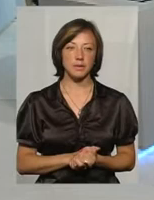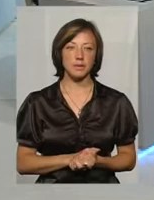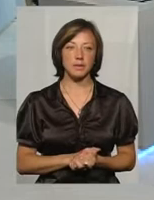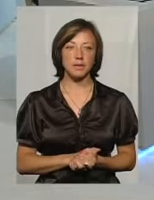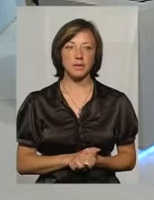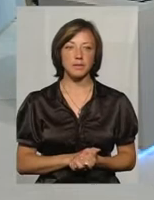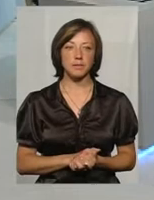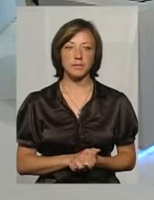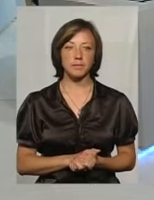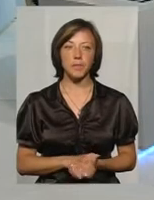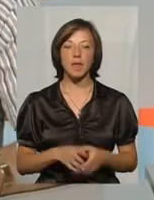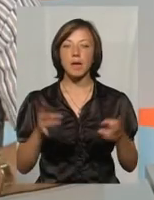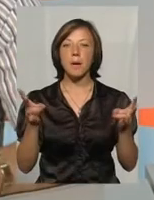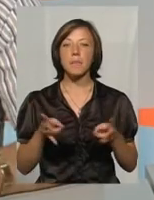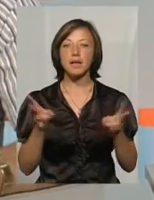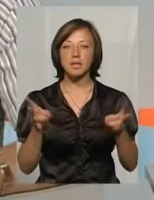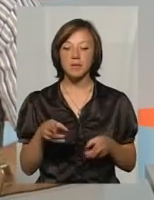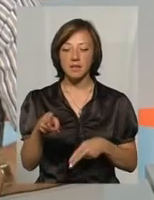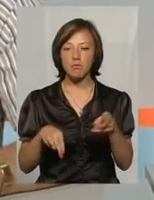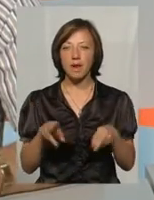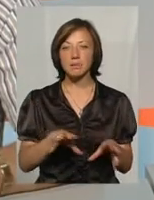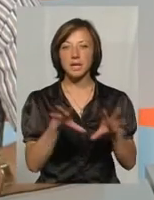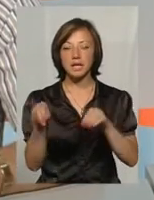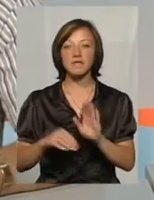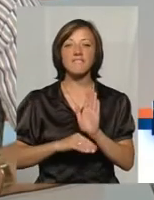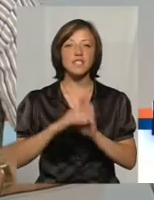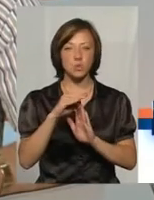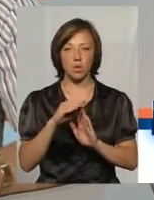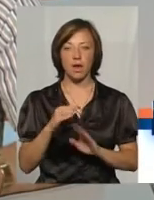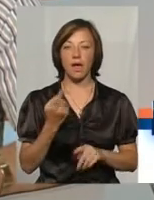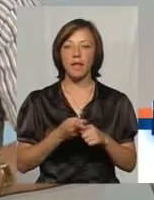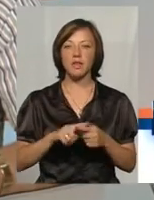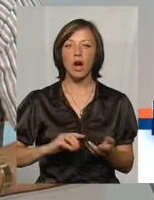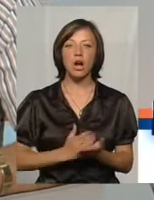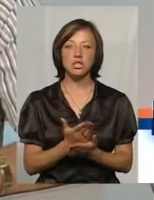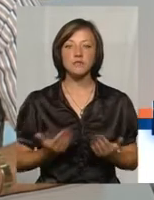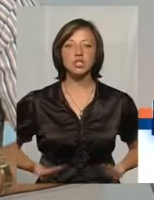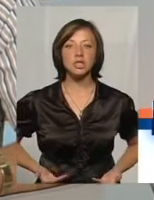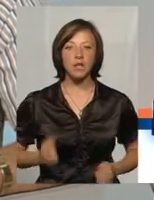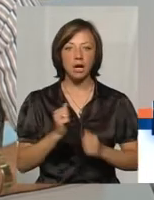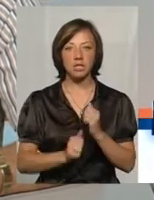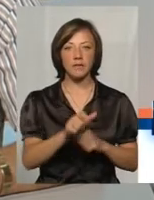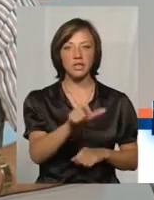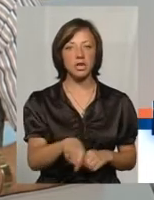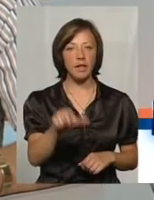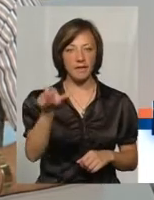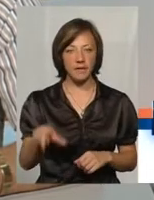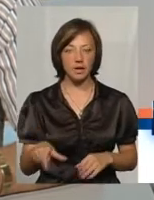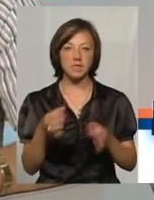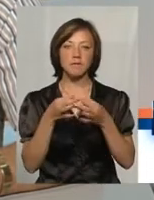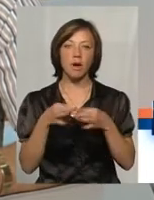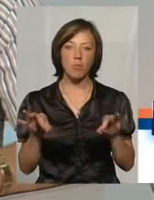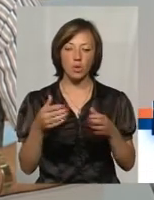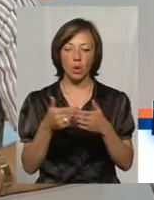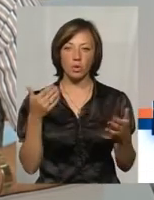Потрібність в трансплантації дуже високая. Качество життя кожного отдельного чоловіка, свобода від